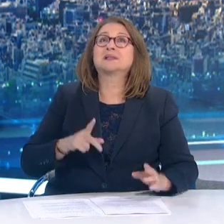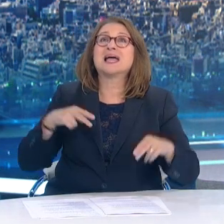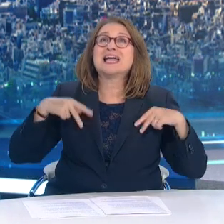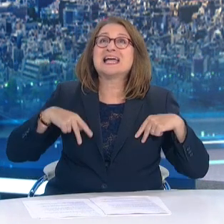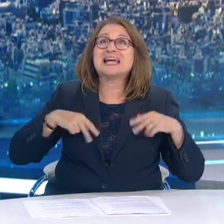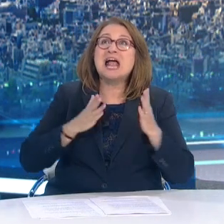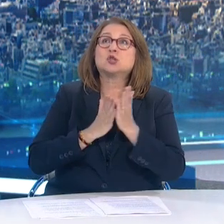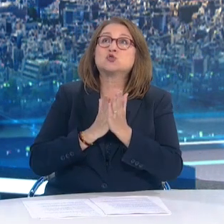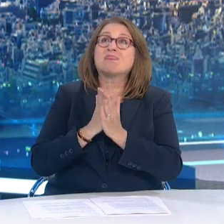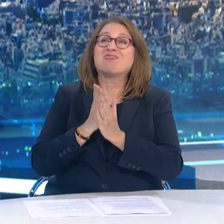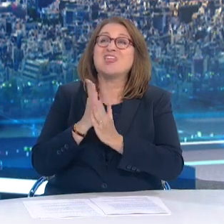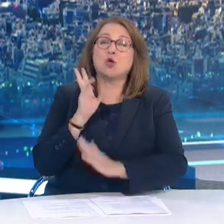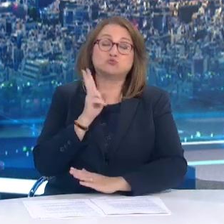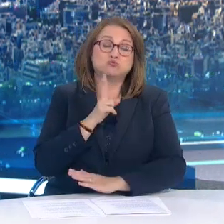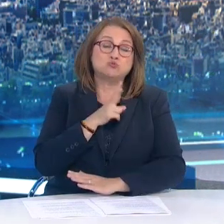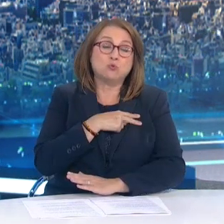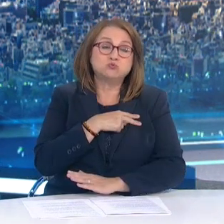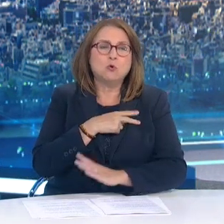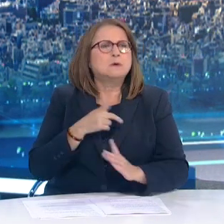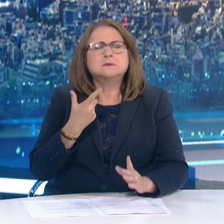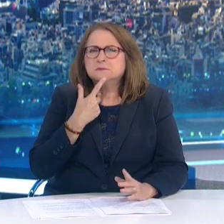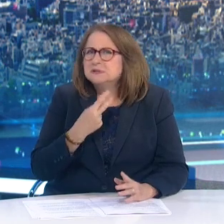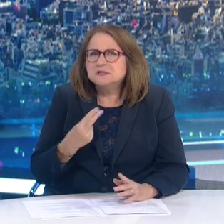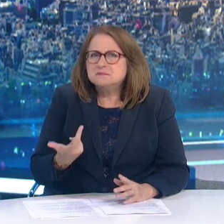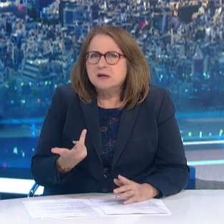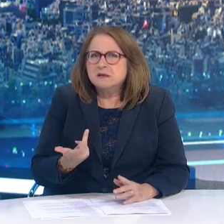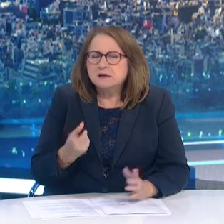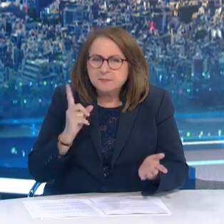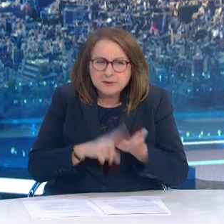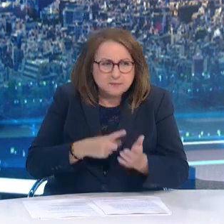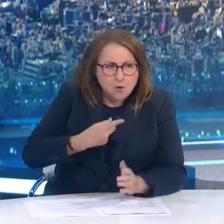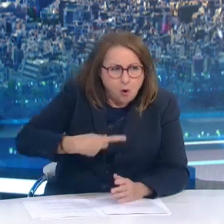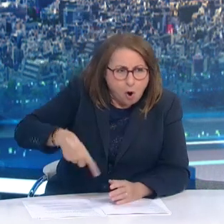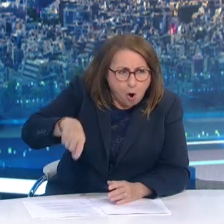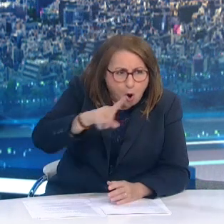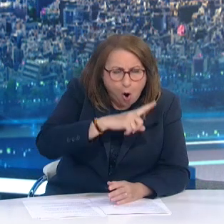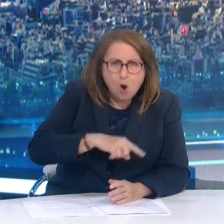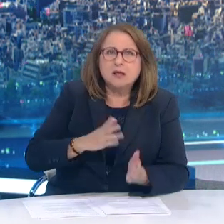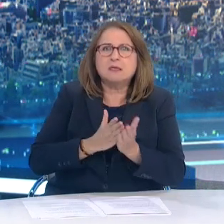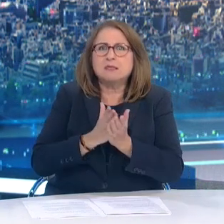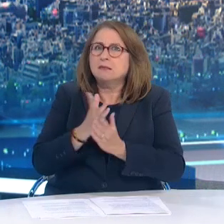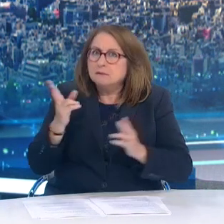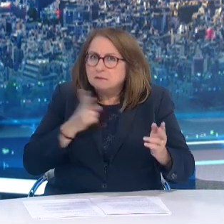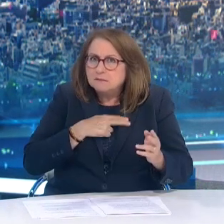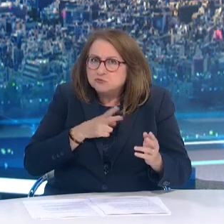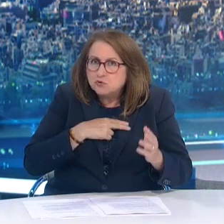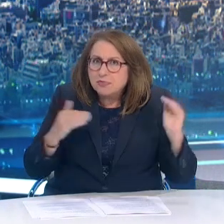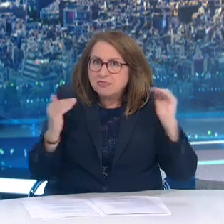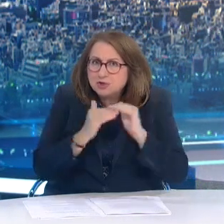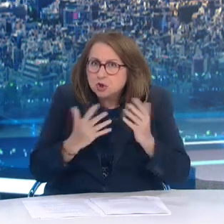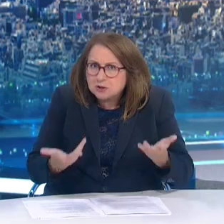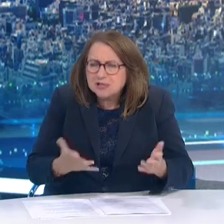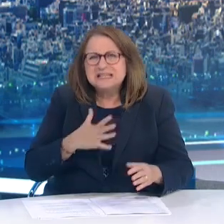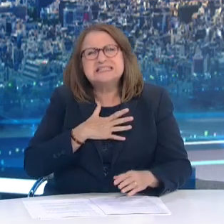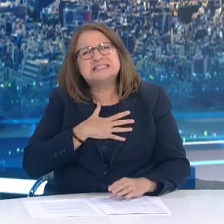ίδια την κοινωνία των πολιτών Και δεν είναι δίκαιο για κάποιους οι οποίοι έχουν εμβολιαστεί Άρα δεν